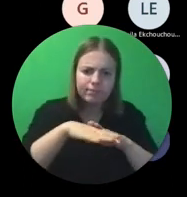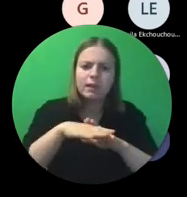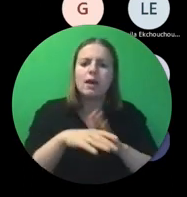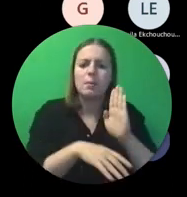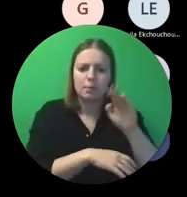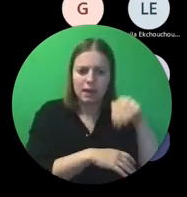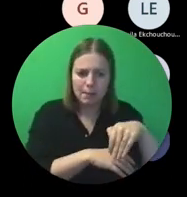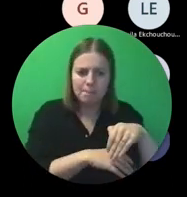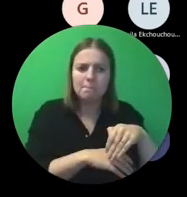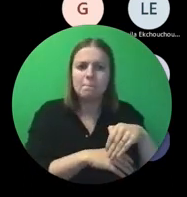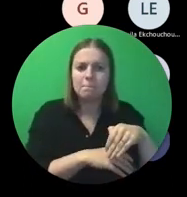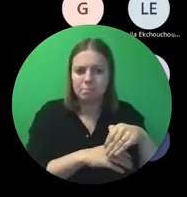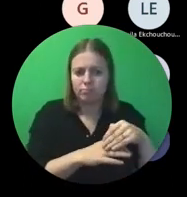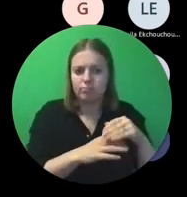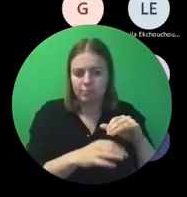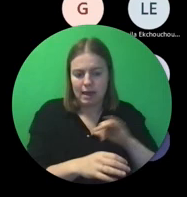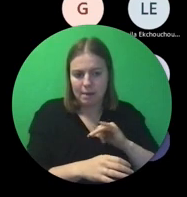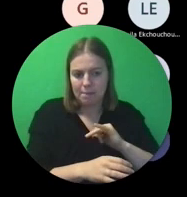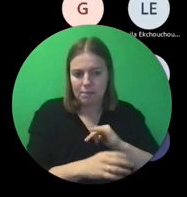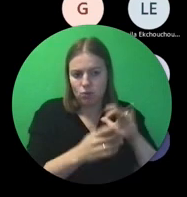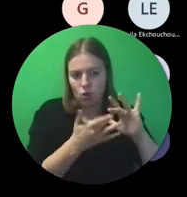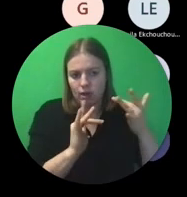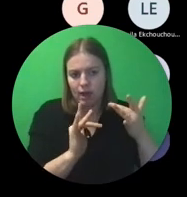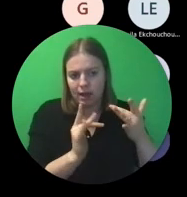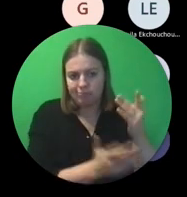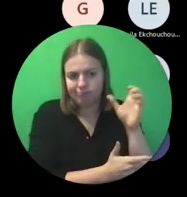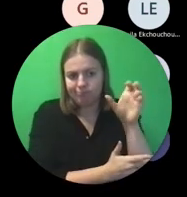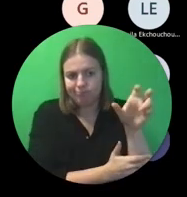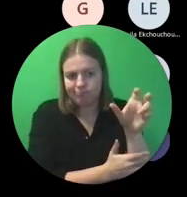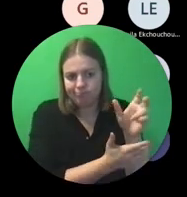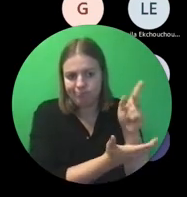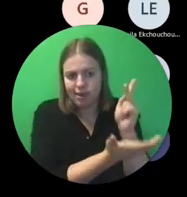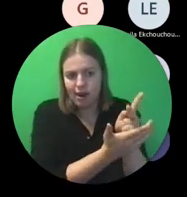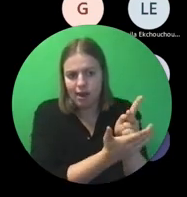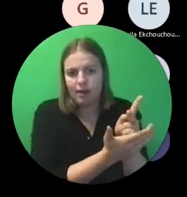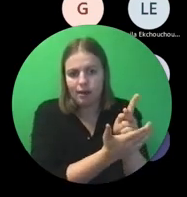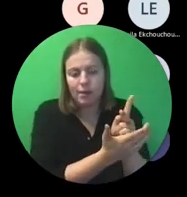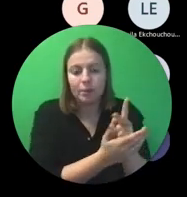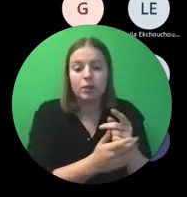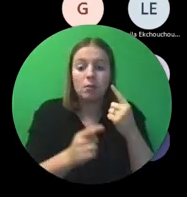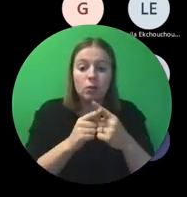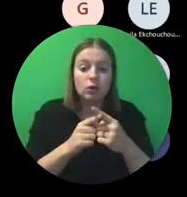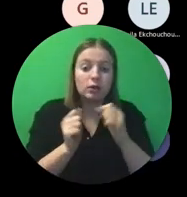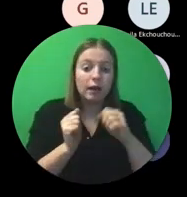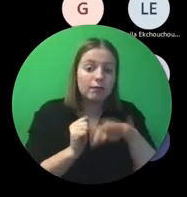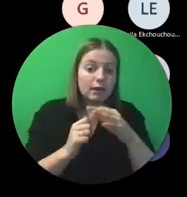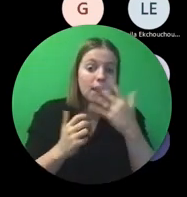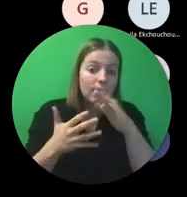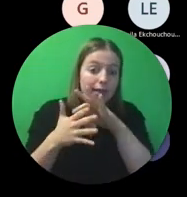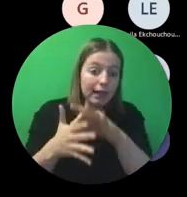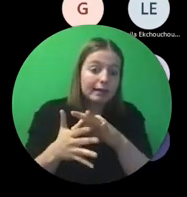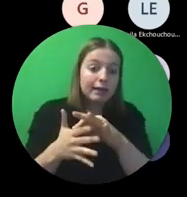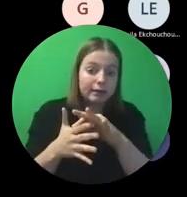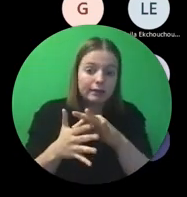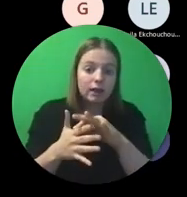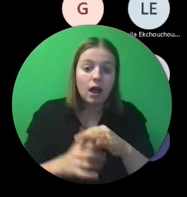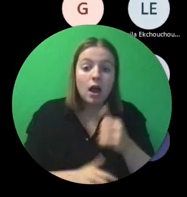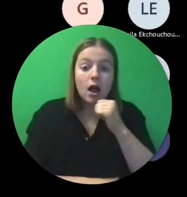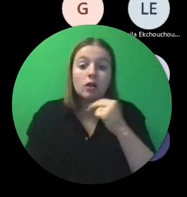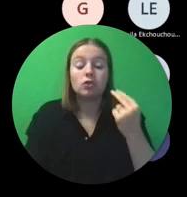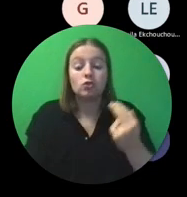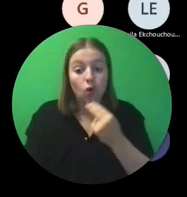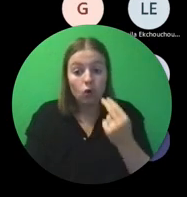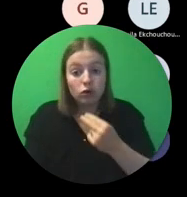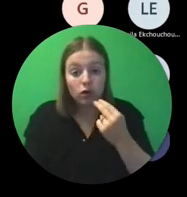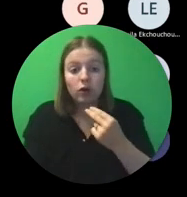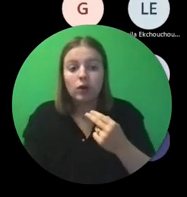beneficiary module is beschikbaar, is online. En je vindt de handleiding daar en daar. Indien nodig en voor